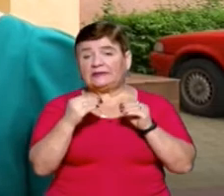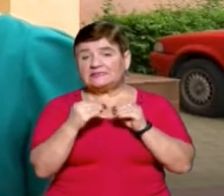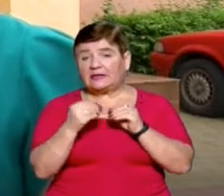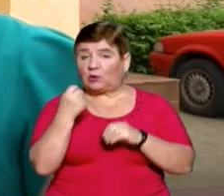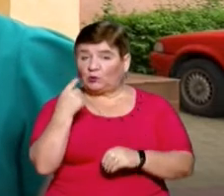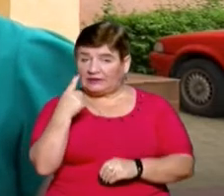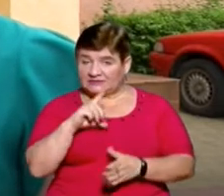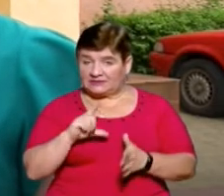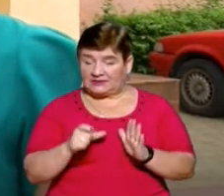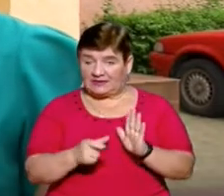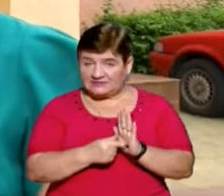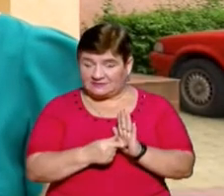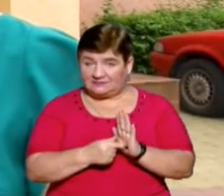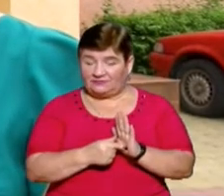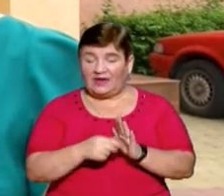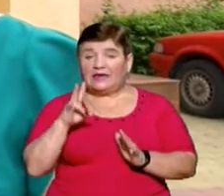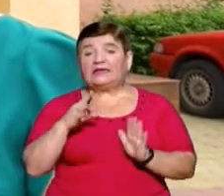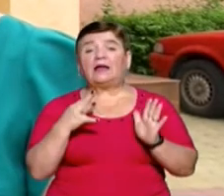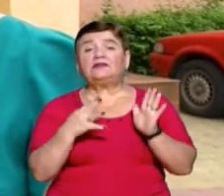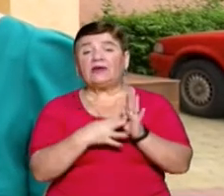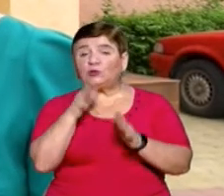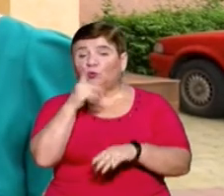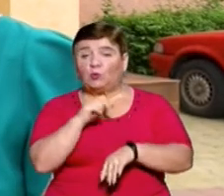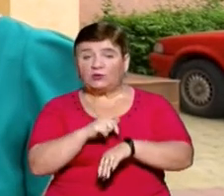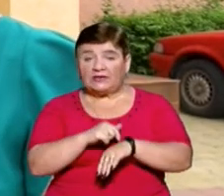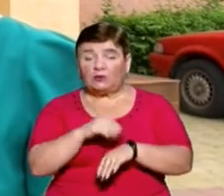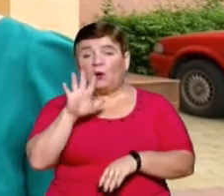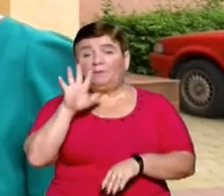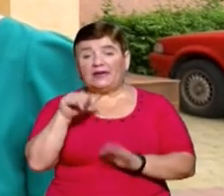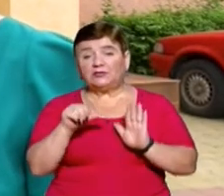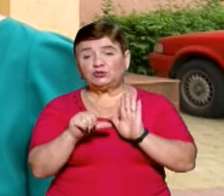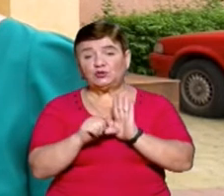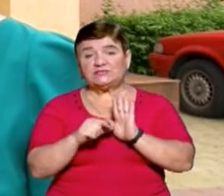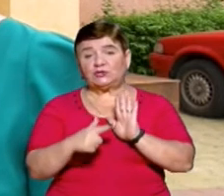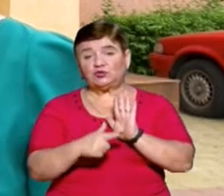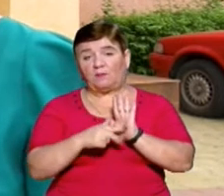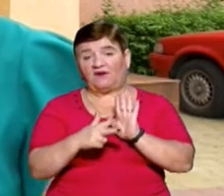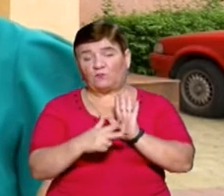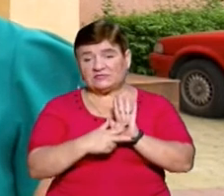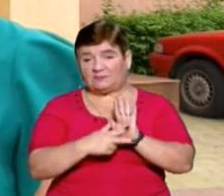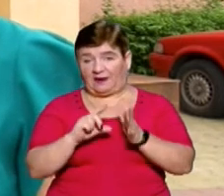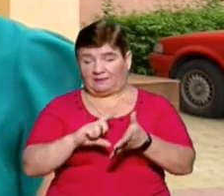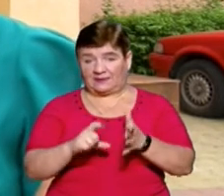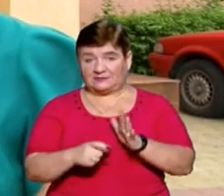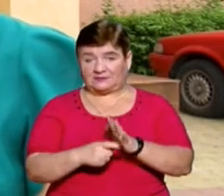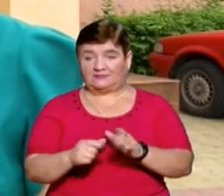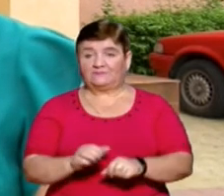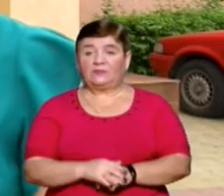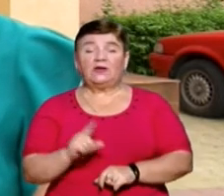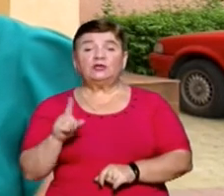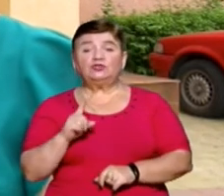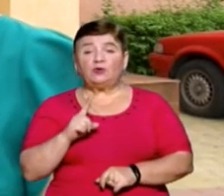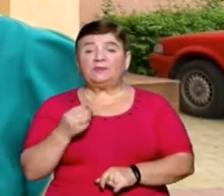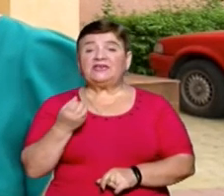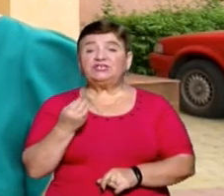-11 класах, на 9-му годину розпочнуться уроки у 5-6-7-8 класах. Щоб